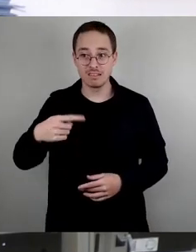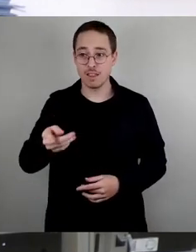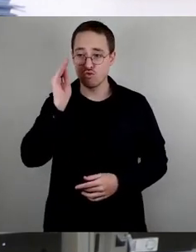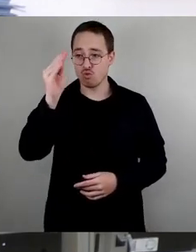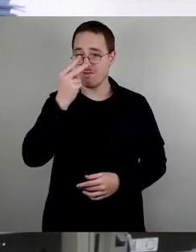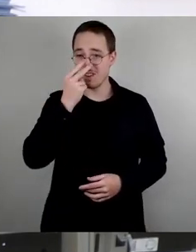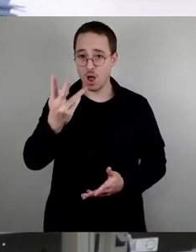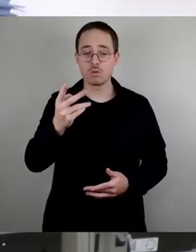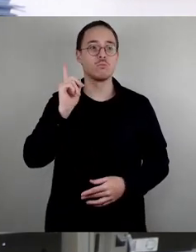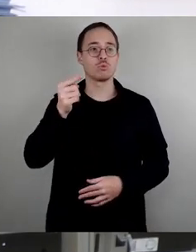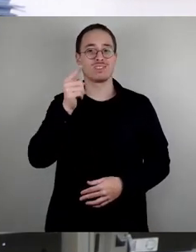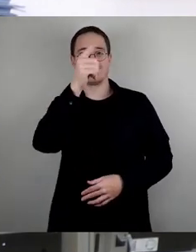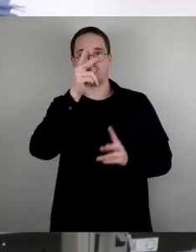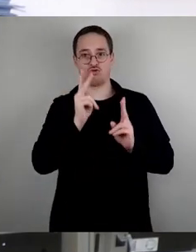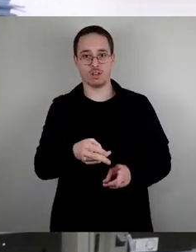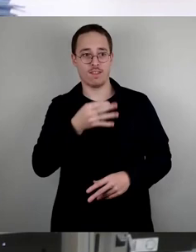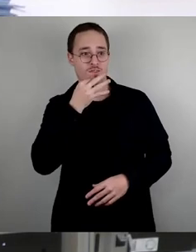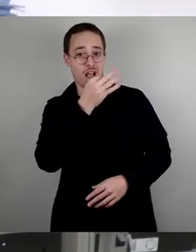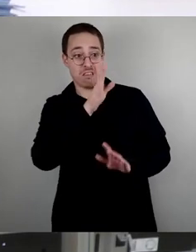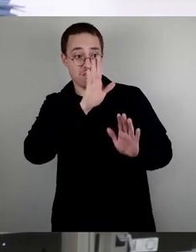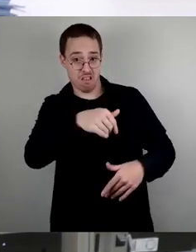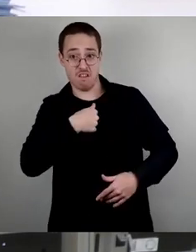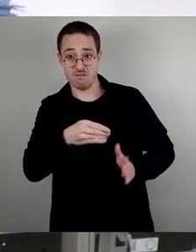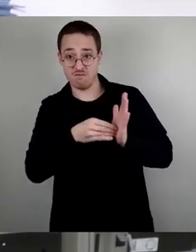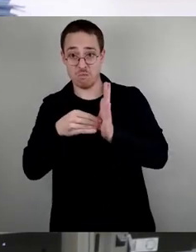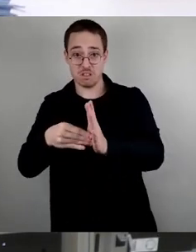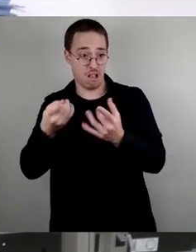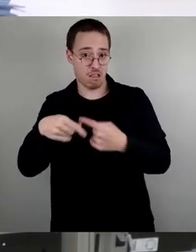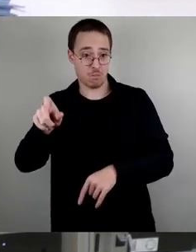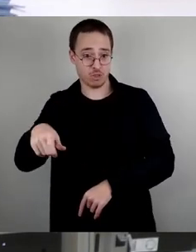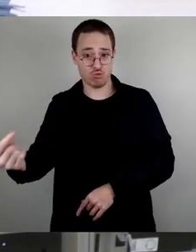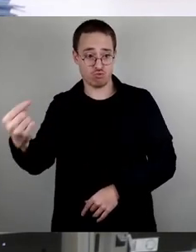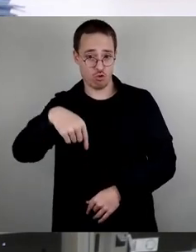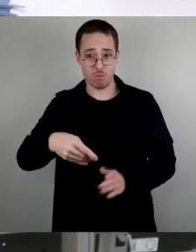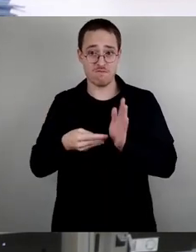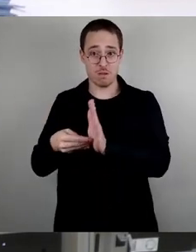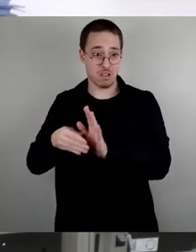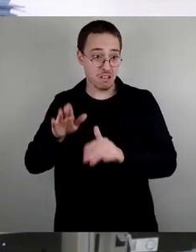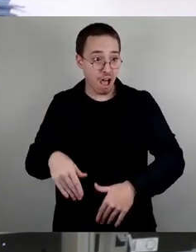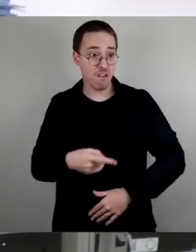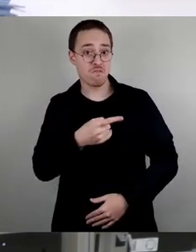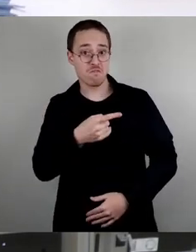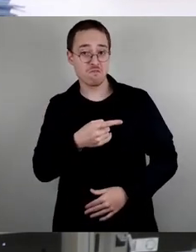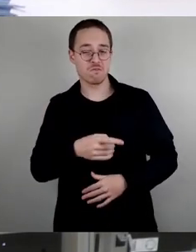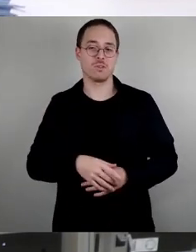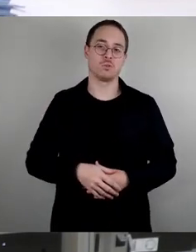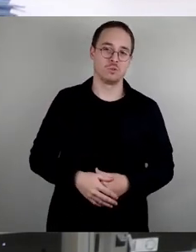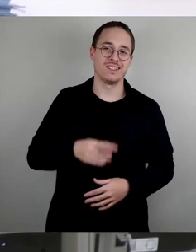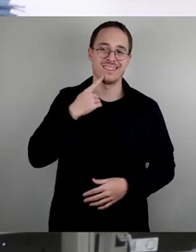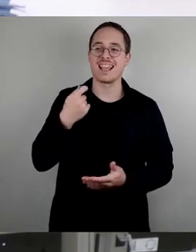es das Gesetz vor. Ich wage jetzt mal die Prognose, dass das wohl weder gebührenfrei und gleich gar nicht ohne neue